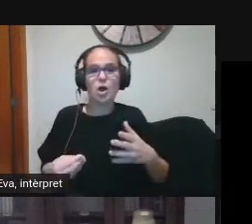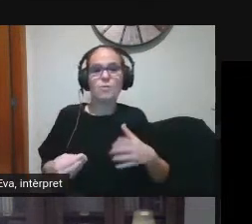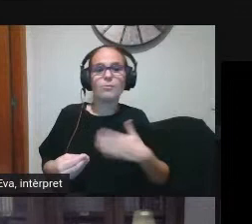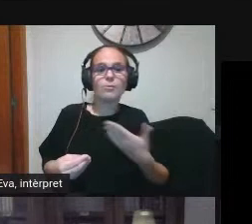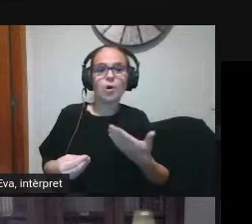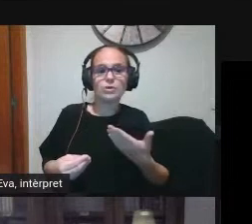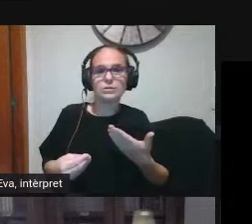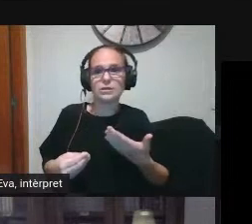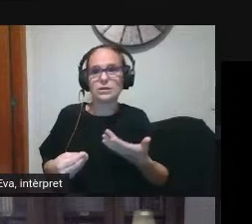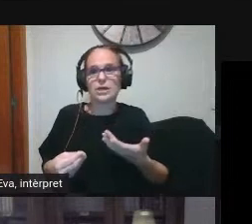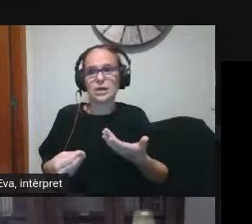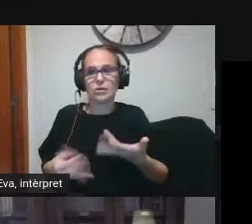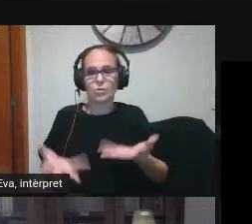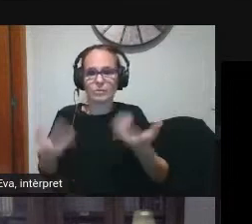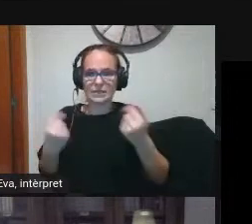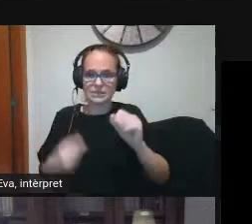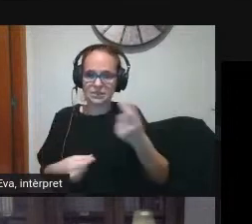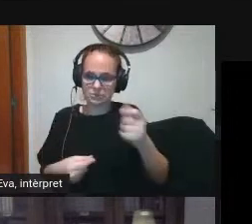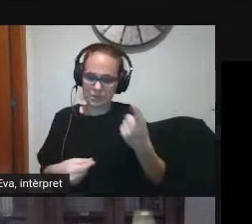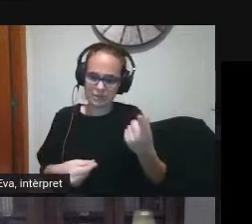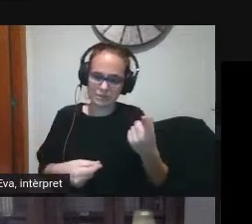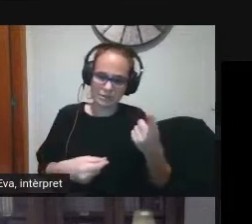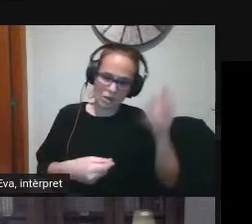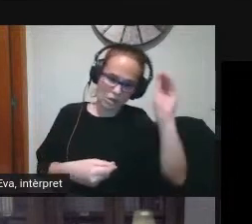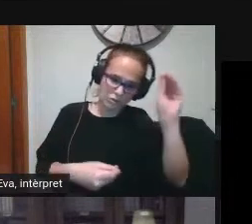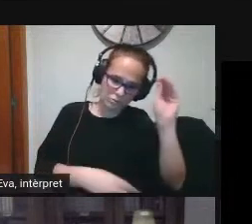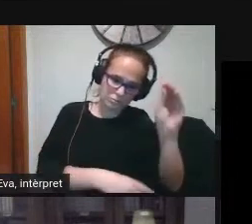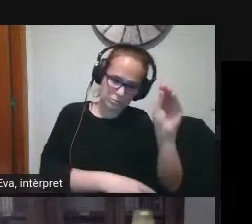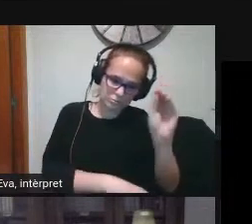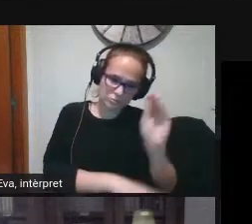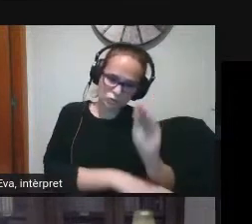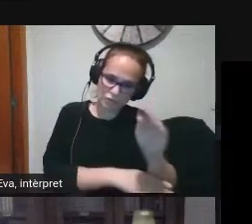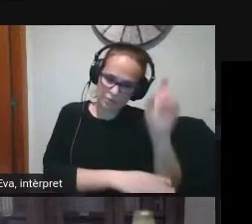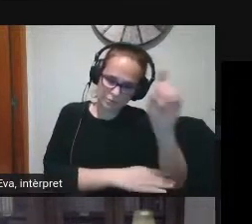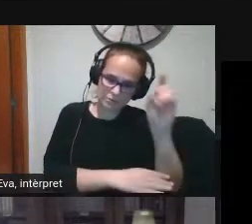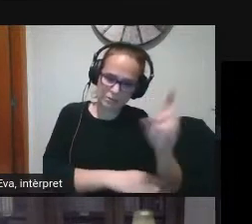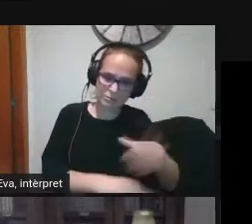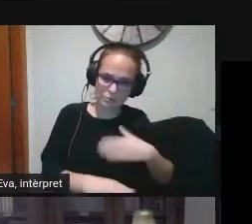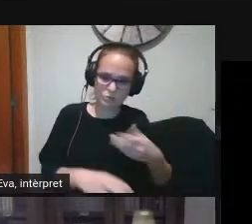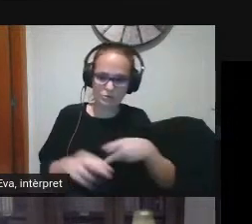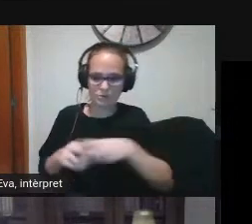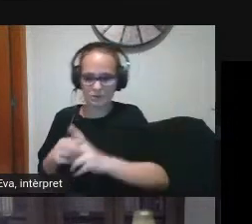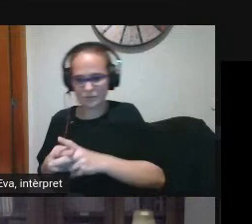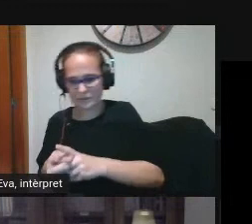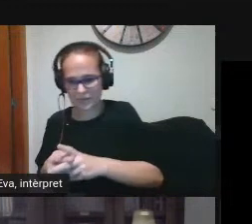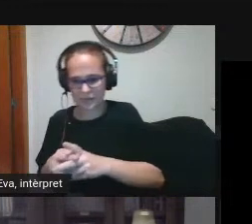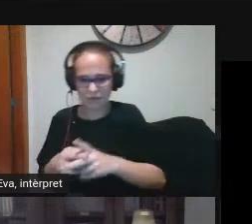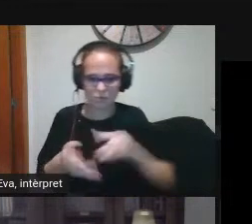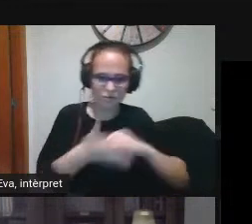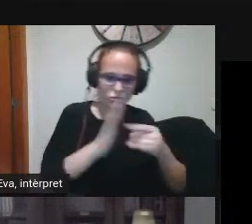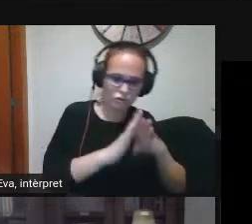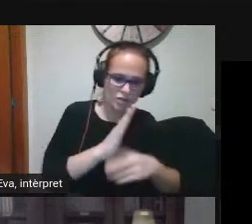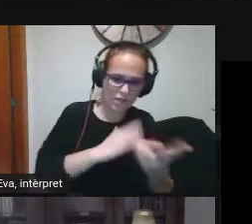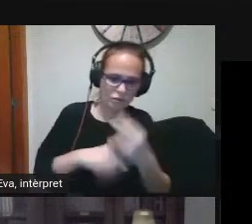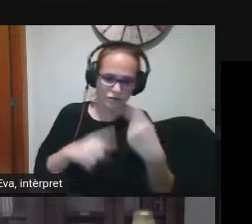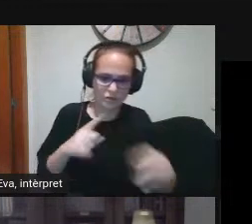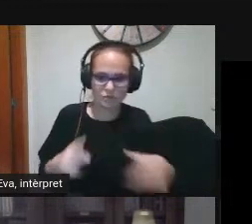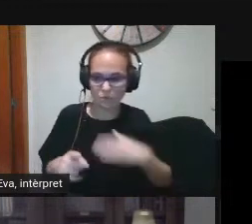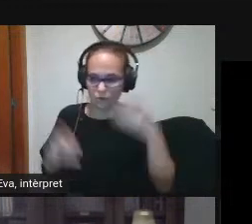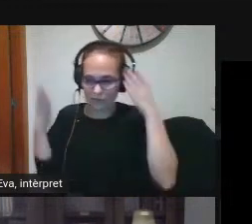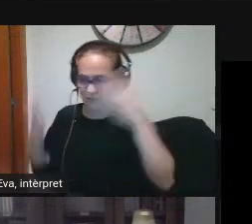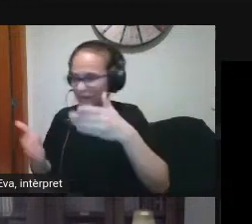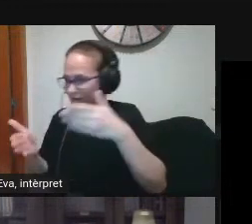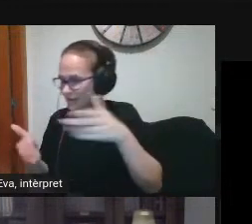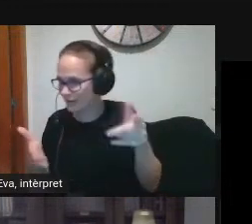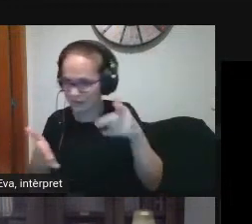amb la instrumental i ens oblidem de la metodològica com al revés la metodològica i no la instrumental per tant tenir una visió global ens pot ajudar a dir a veure on soc jo